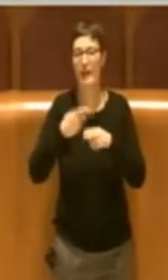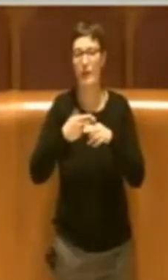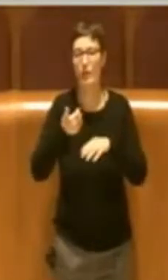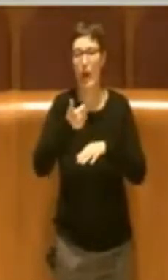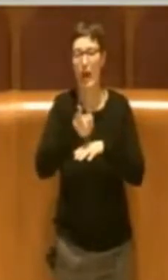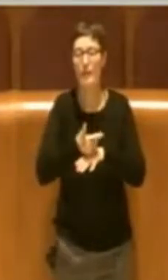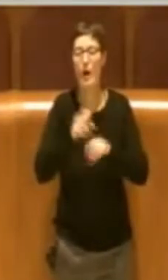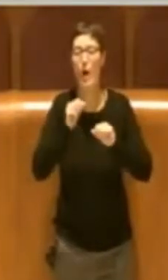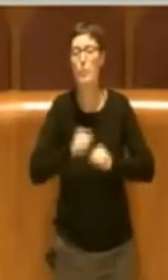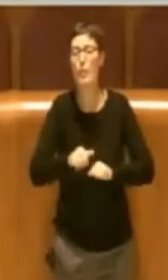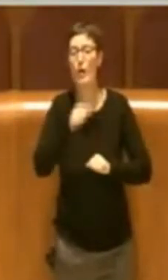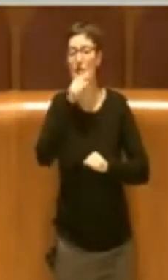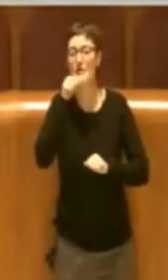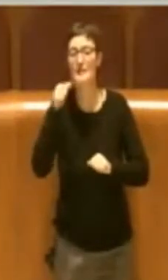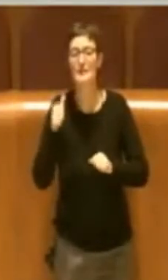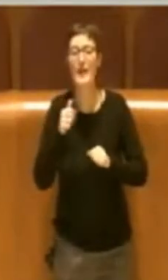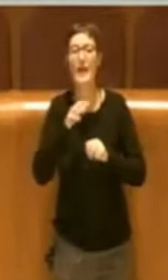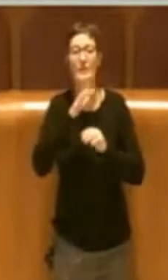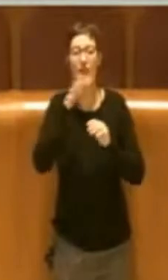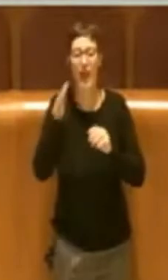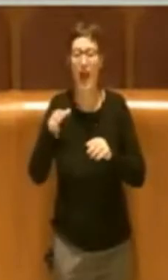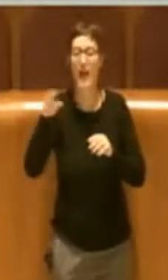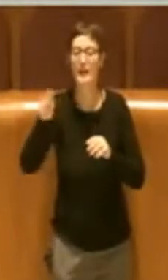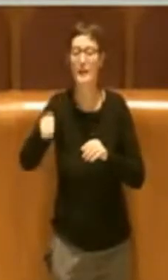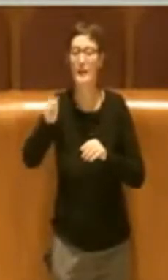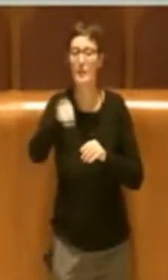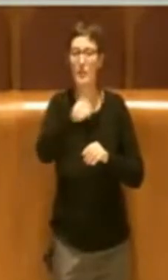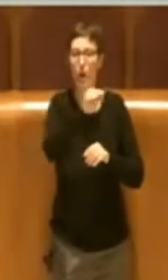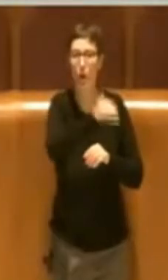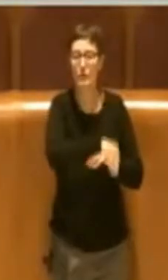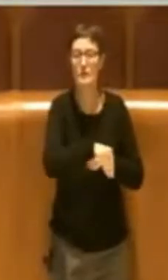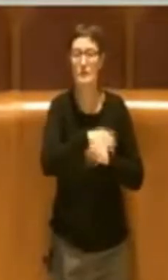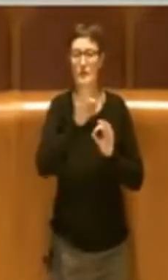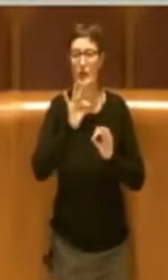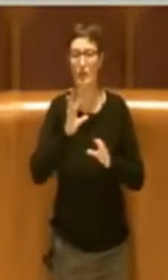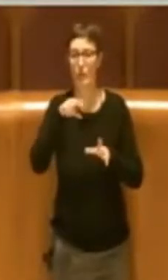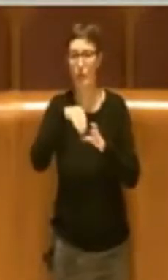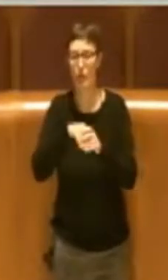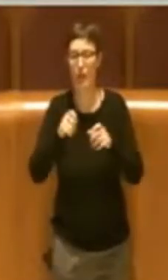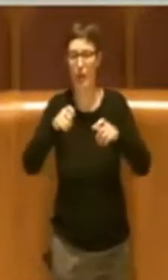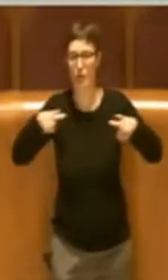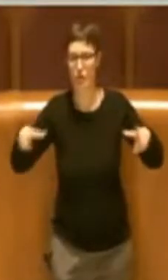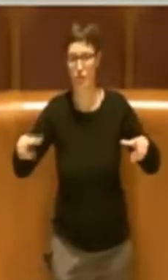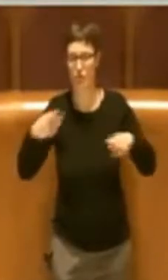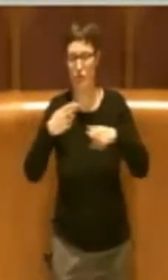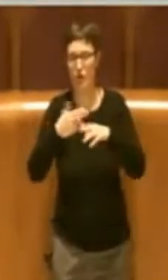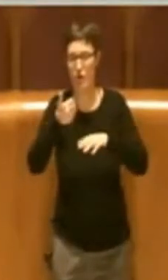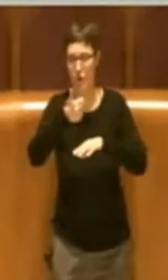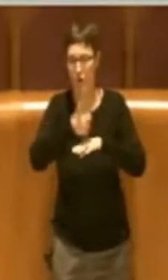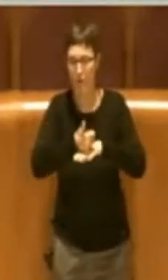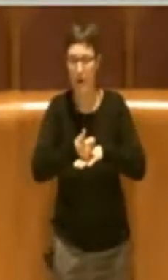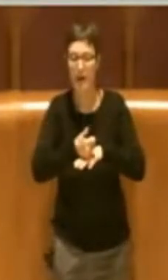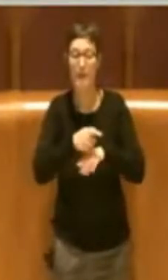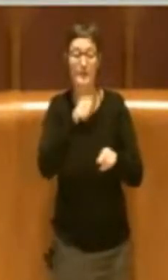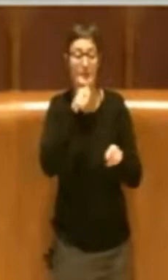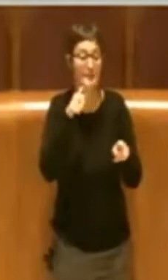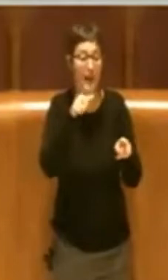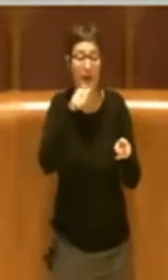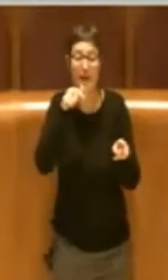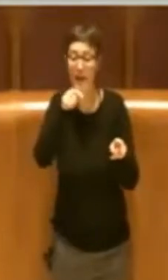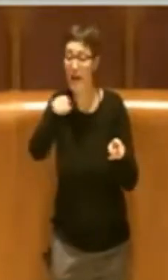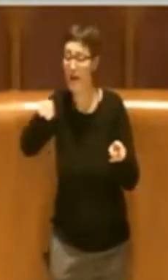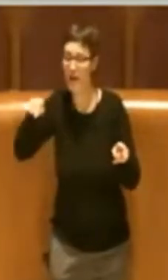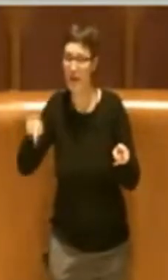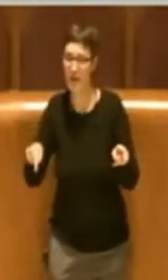sempre di Roma, che fanno parte di Roma Capitale, in cui c'è una richiesta. Guardate, tutt'oggi ci sono già altre